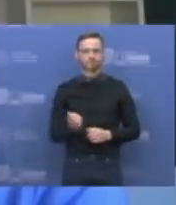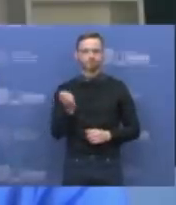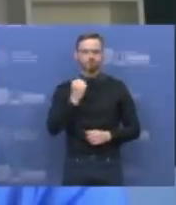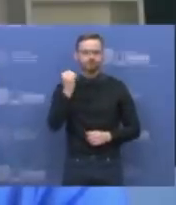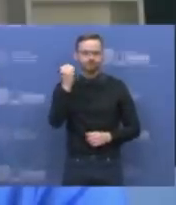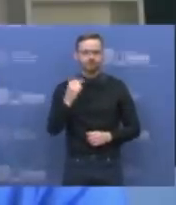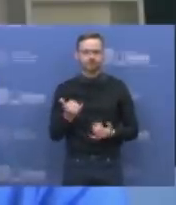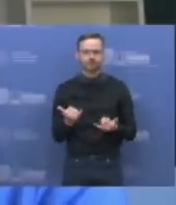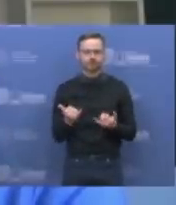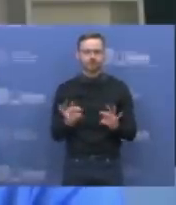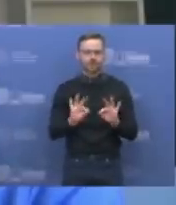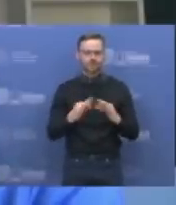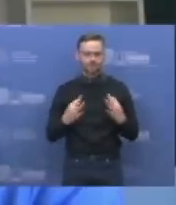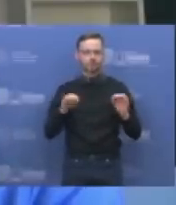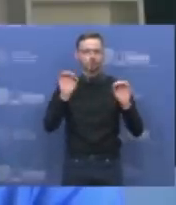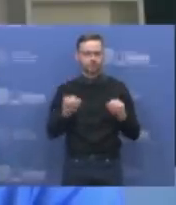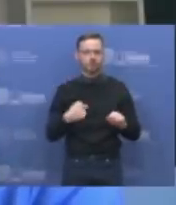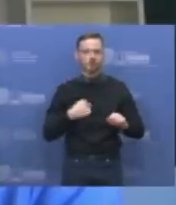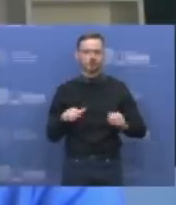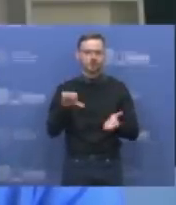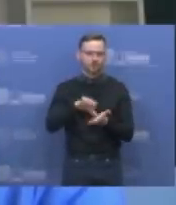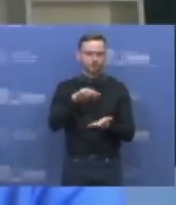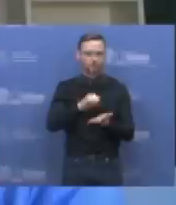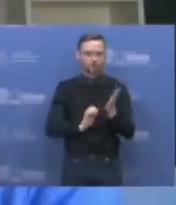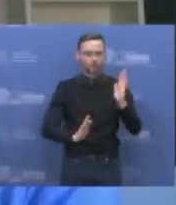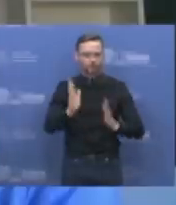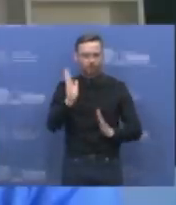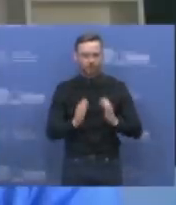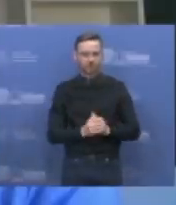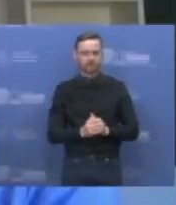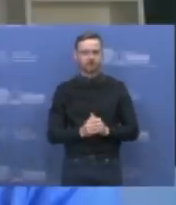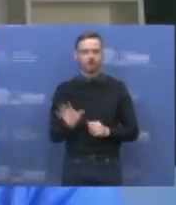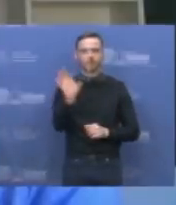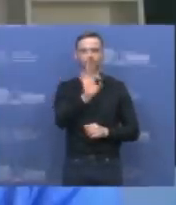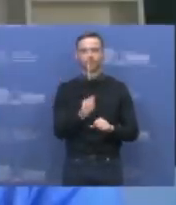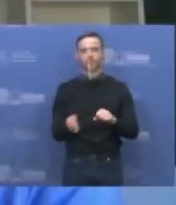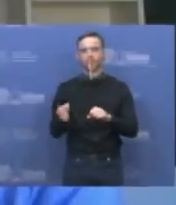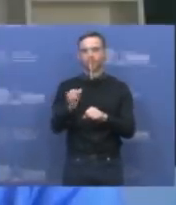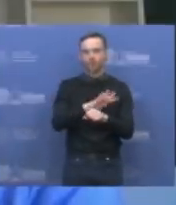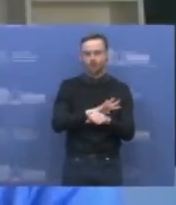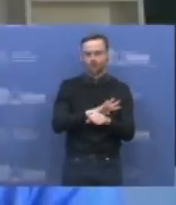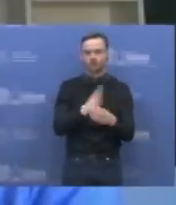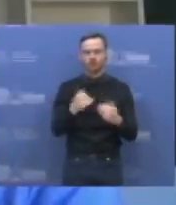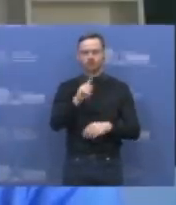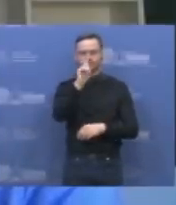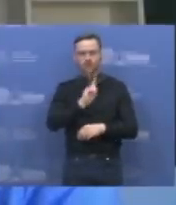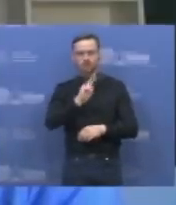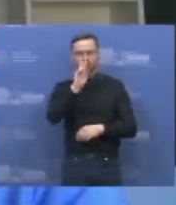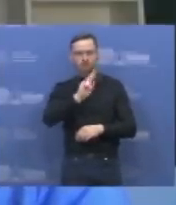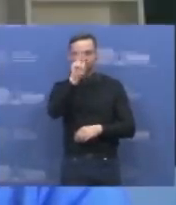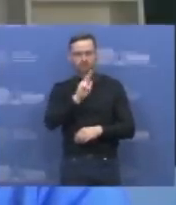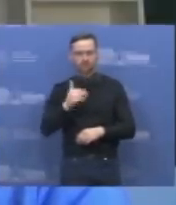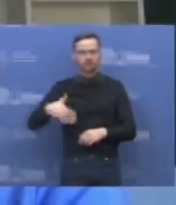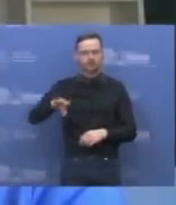labai iš galimybės sudaryvauti spaudos konferenciją. Ir COVID-19 ir koronavirusas jau keli mėnesiai yra prikausias